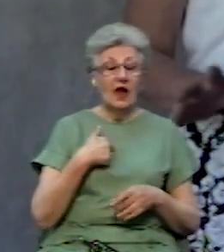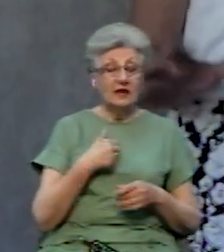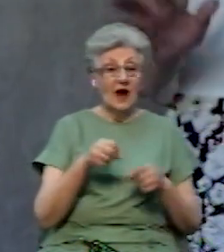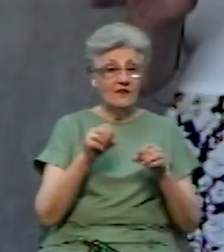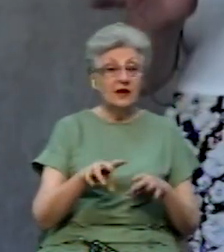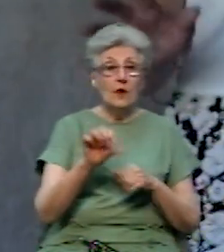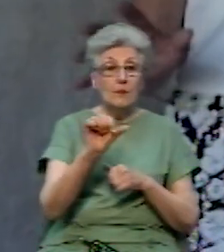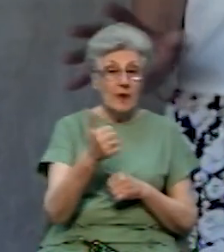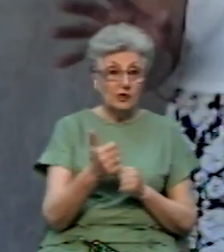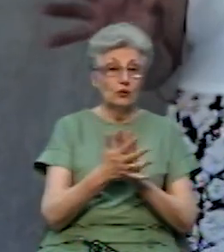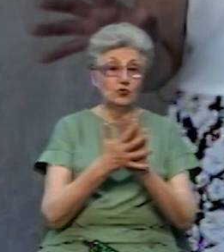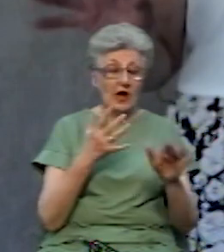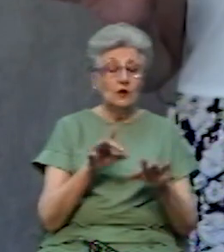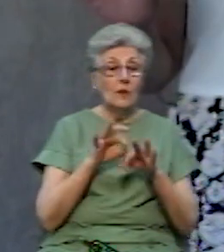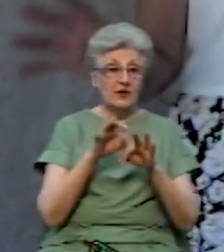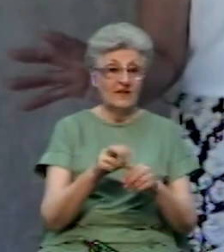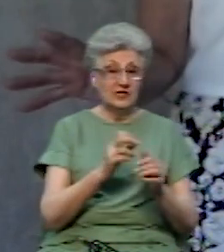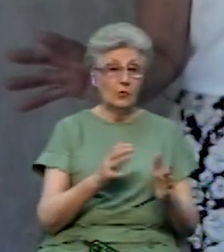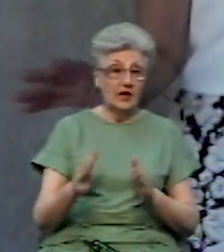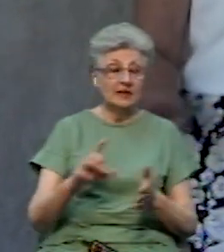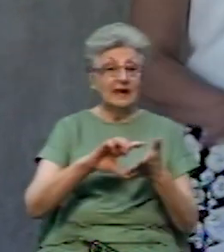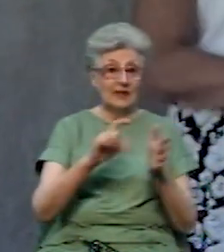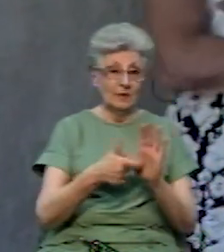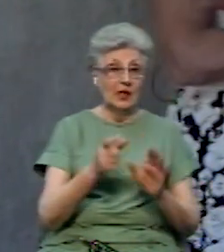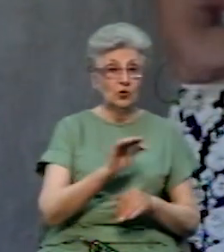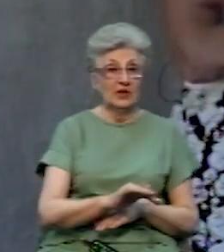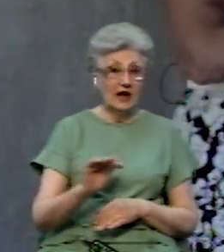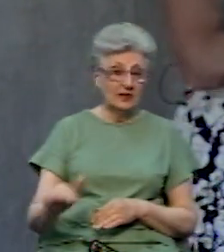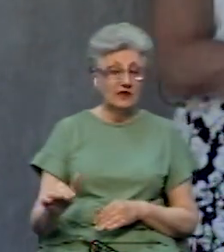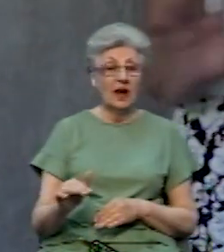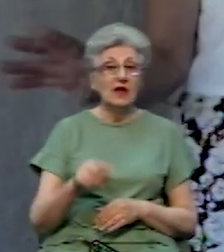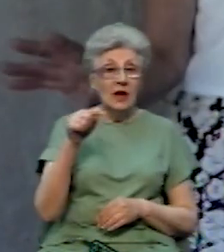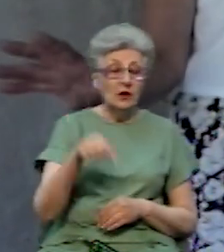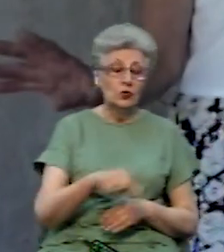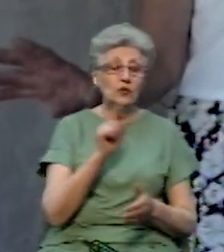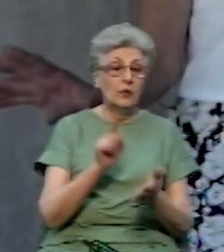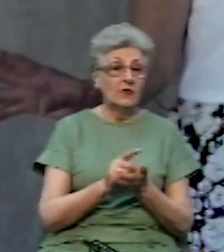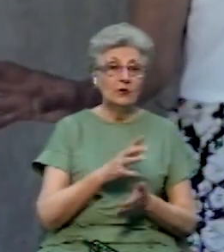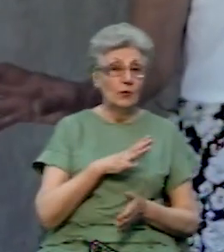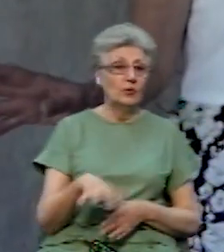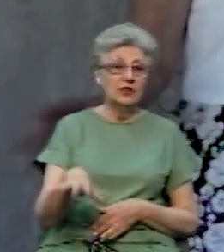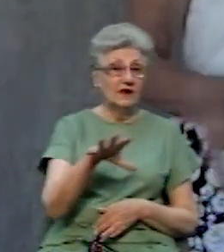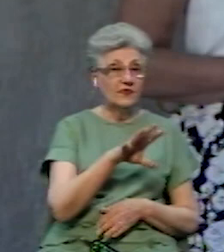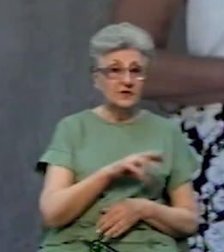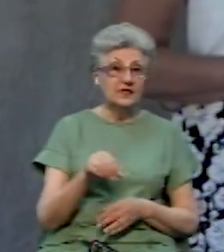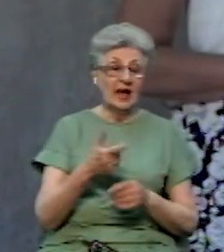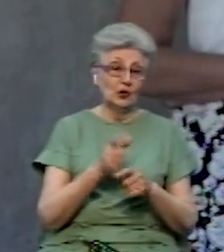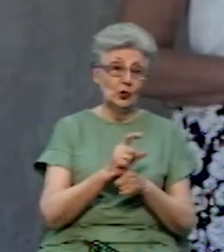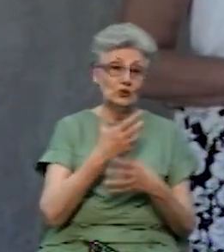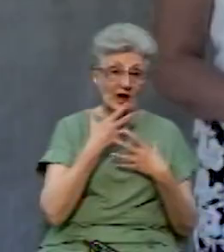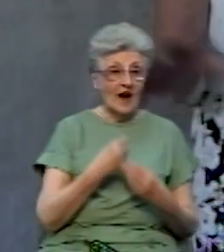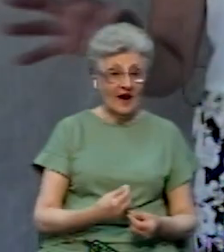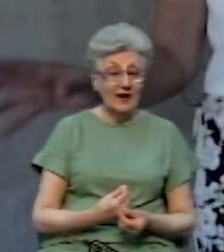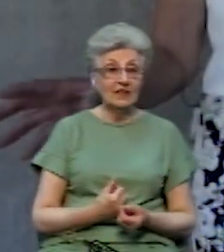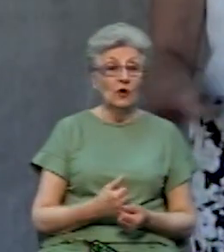привезти кімнату в порядок для дітей. Тут повинно бути все дуже гарно.